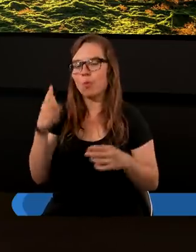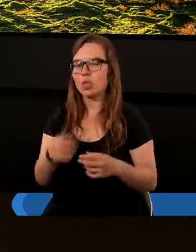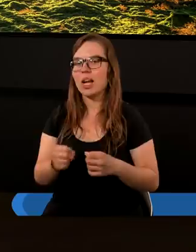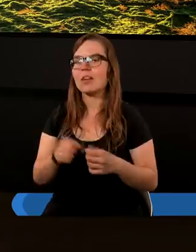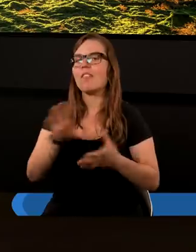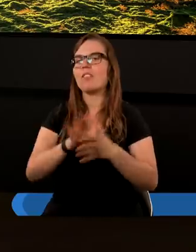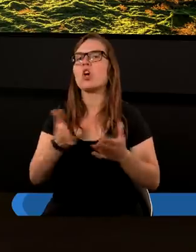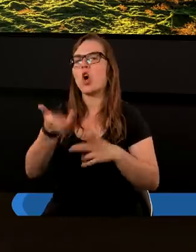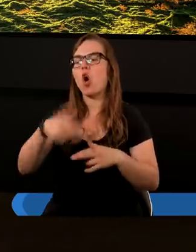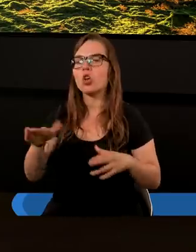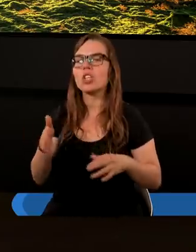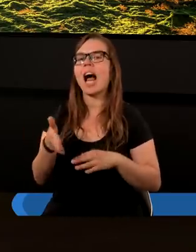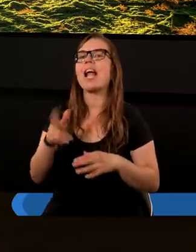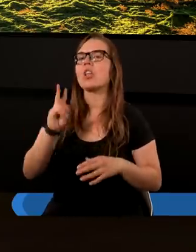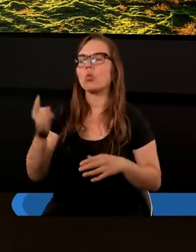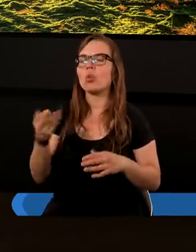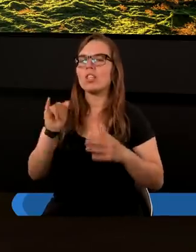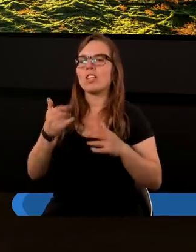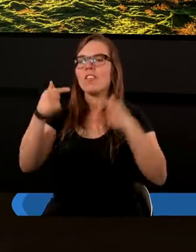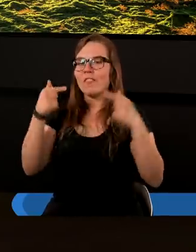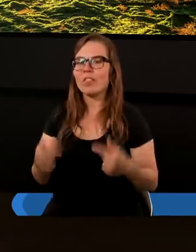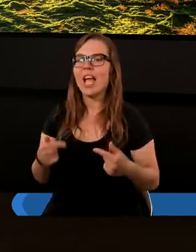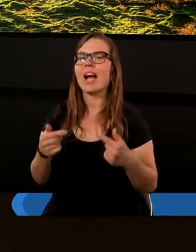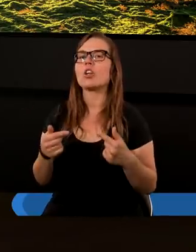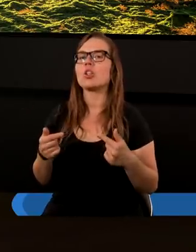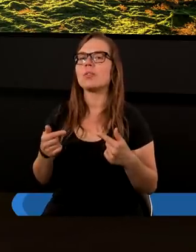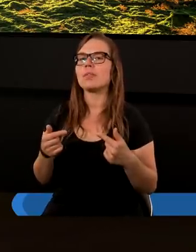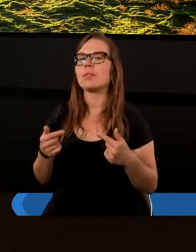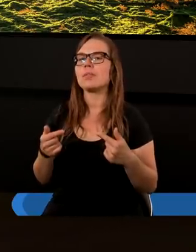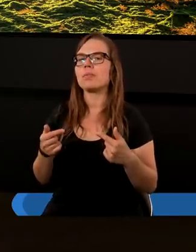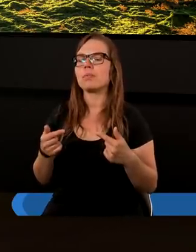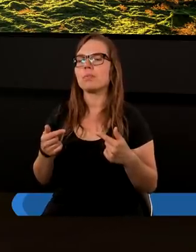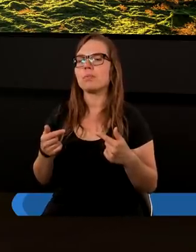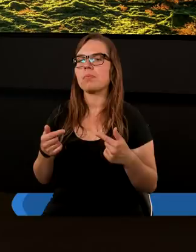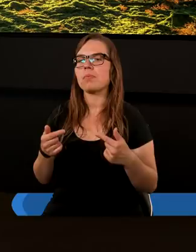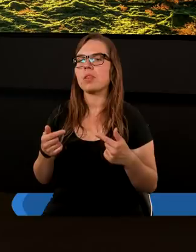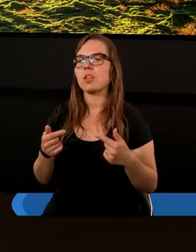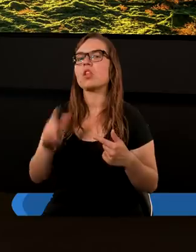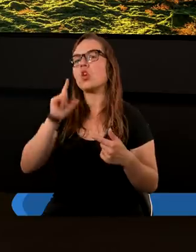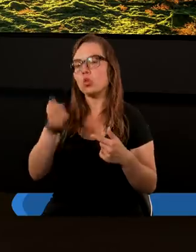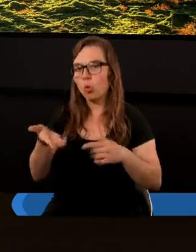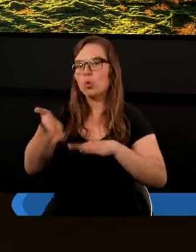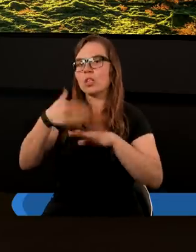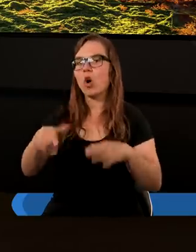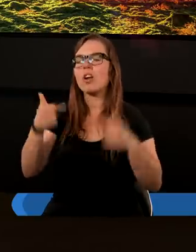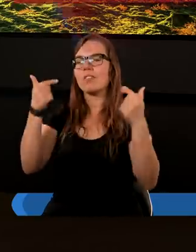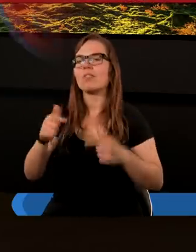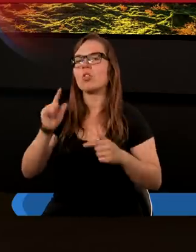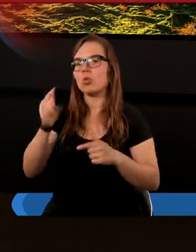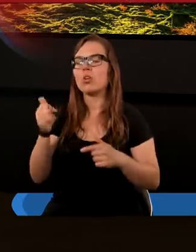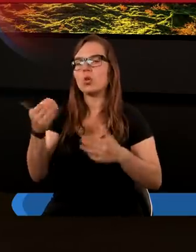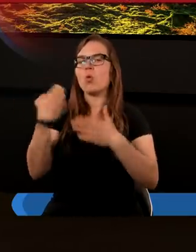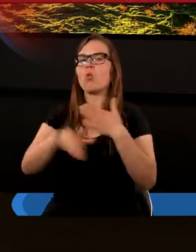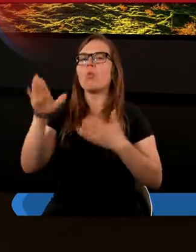w rozdziale drugim i wiersz, no rozdział drugi, wiersz drugi i